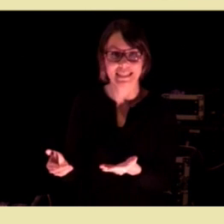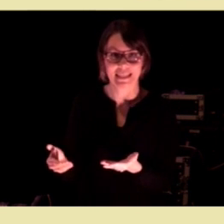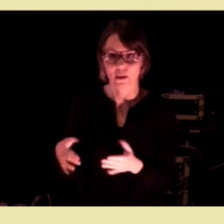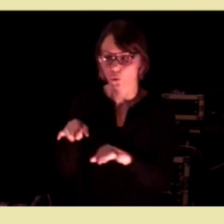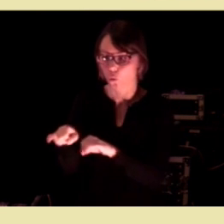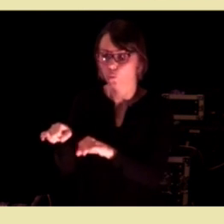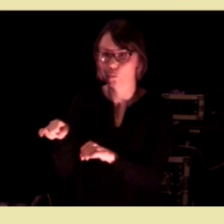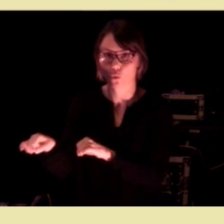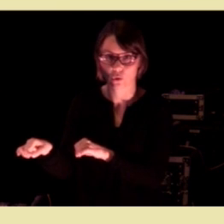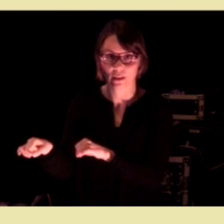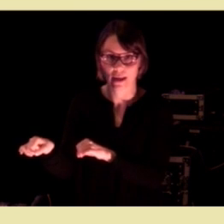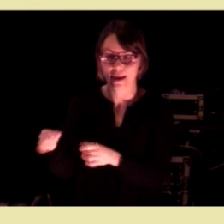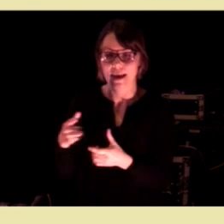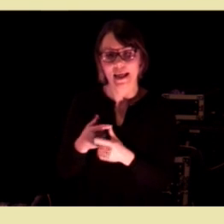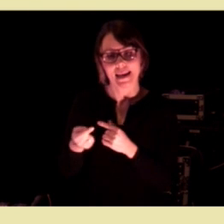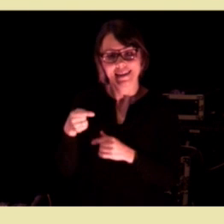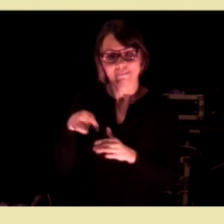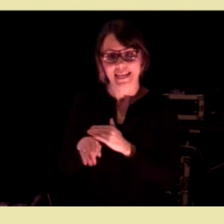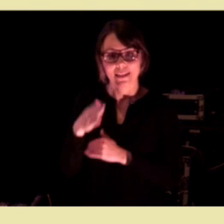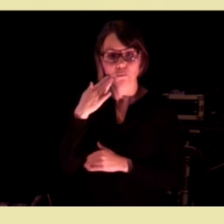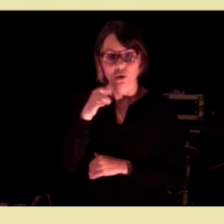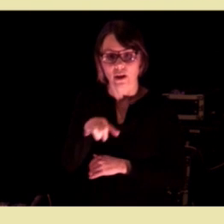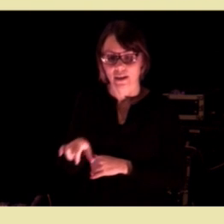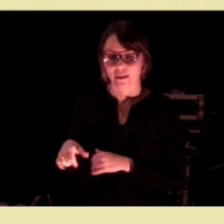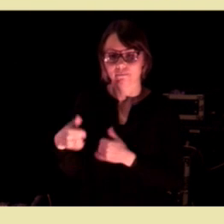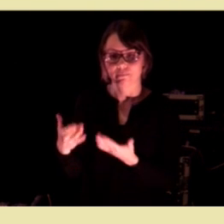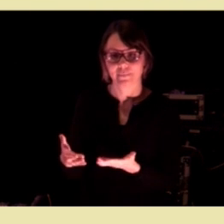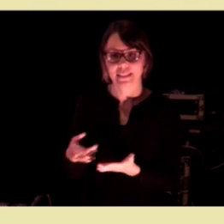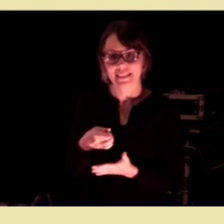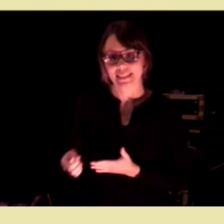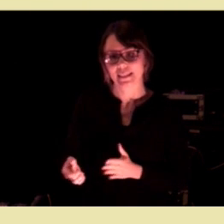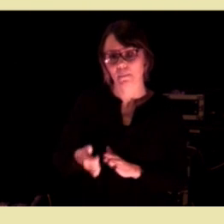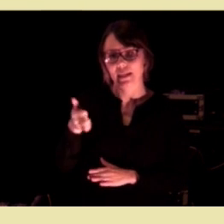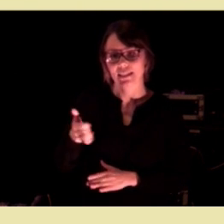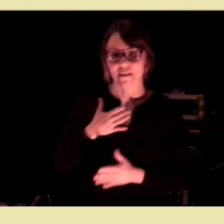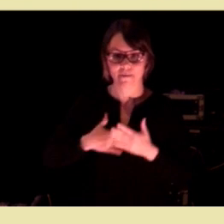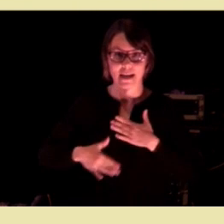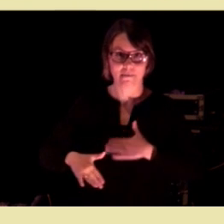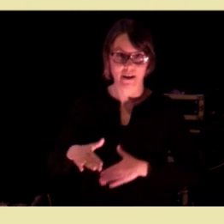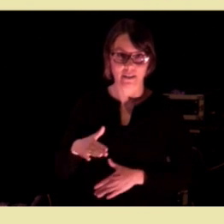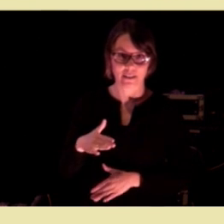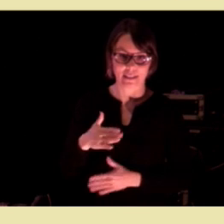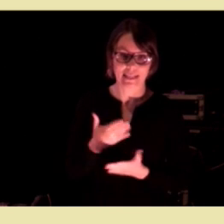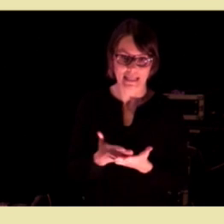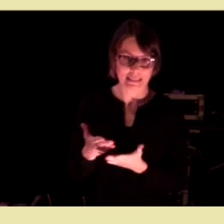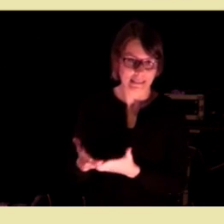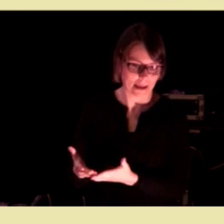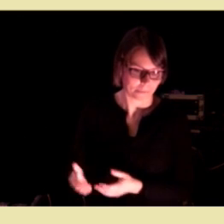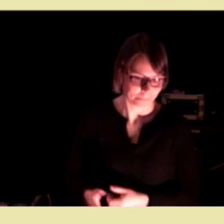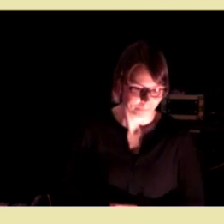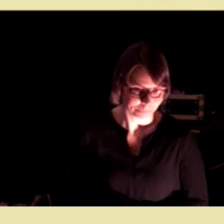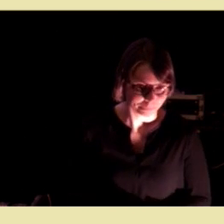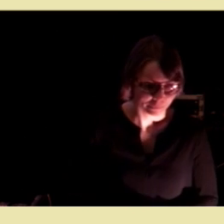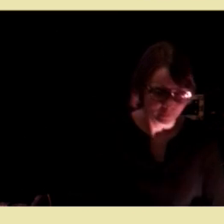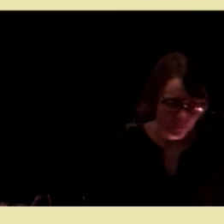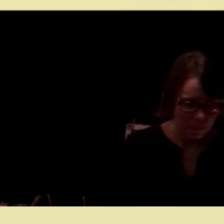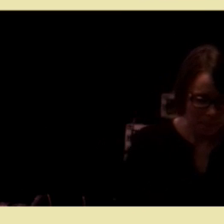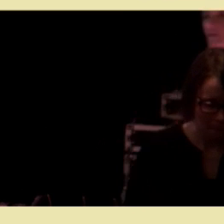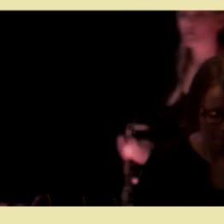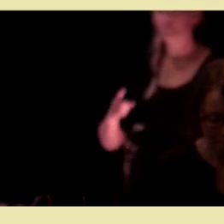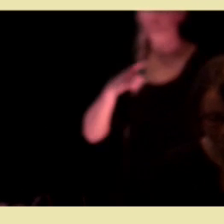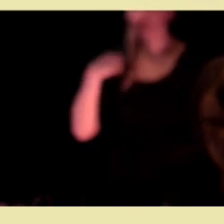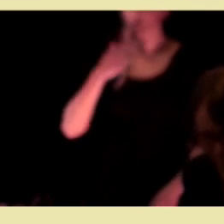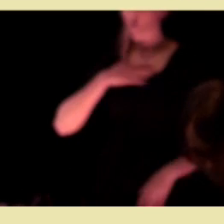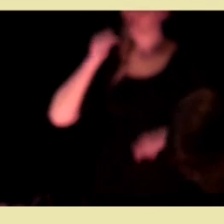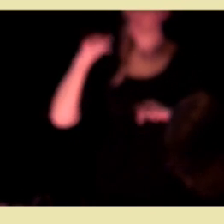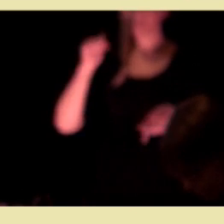innbyggerne de beste velferdstjenestene. Vi har jo